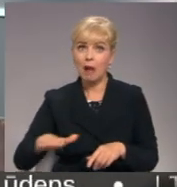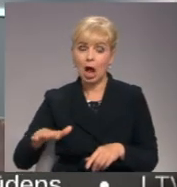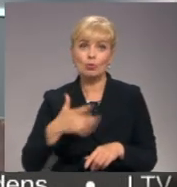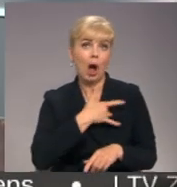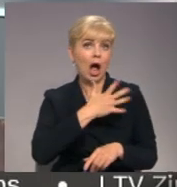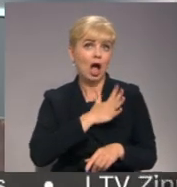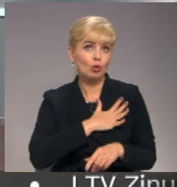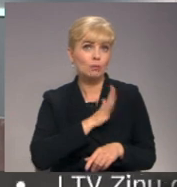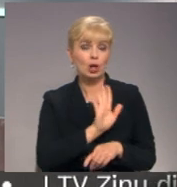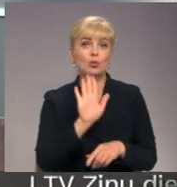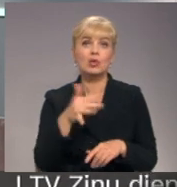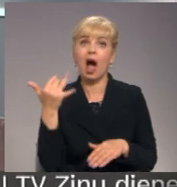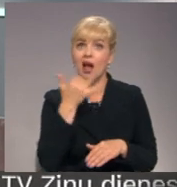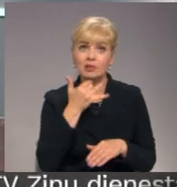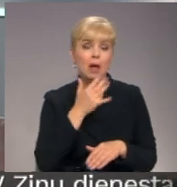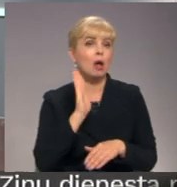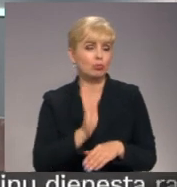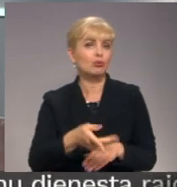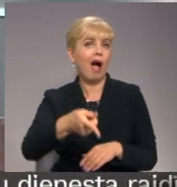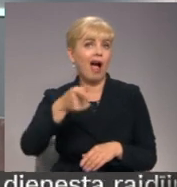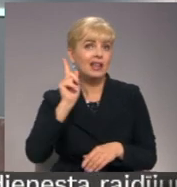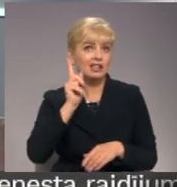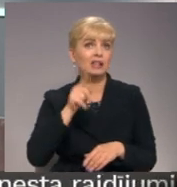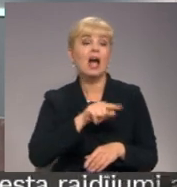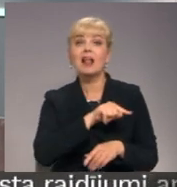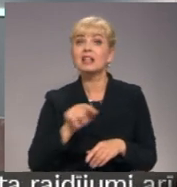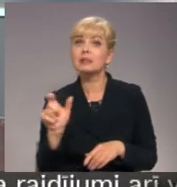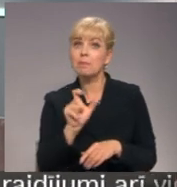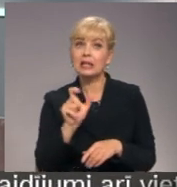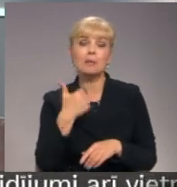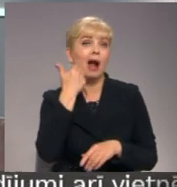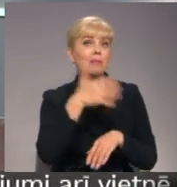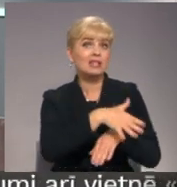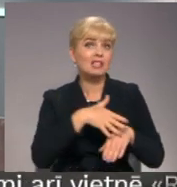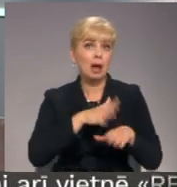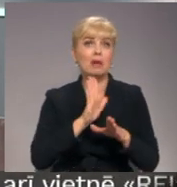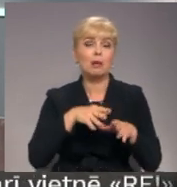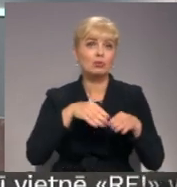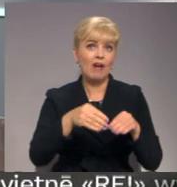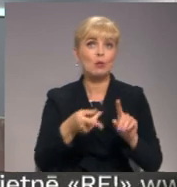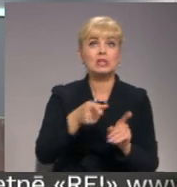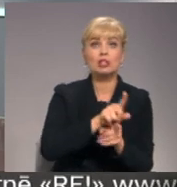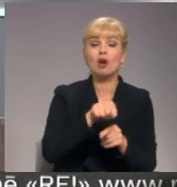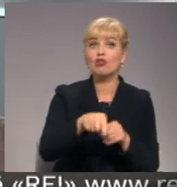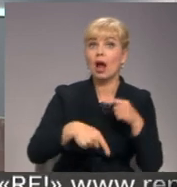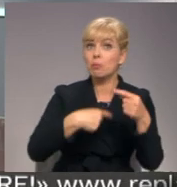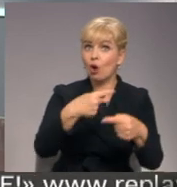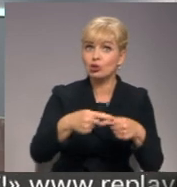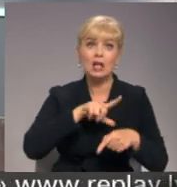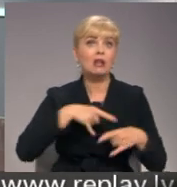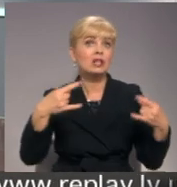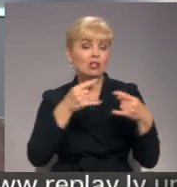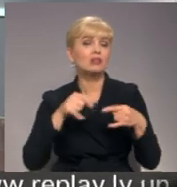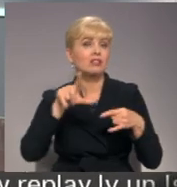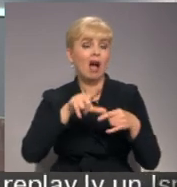aizliegta vismaz līdz brīdin, kamēr saima nebūs veikusi izmaiņas šajā procesā. Latvijas televīzija jau vairākārt vēstījusi, ka ārvalsts